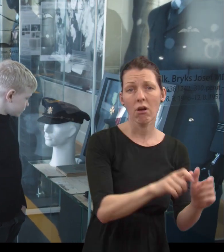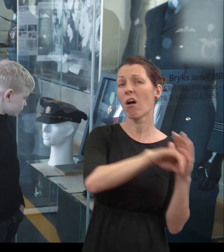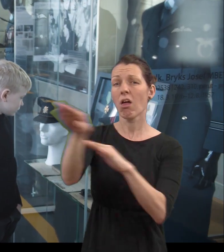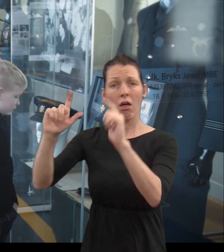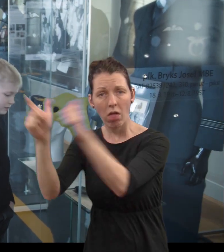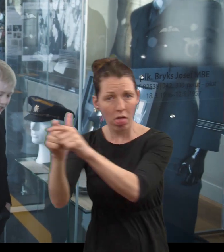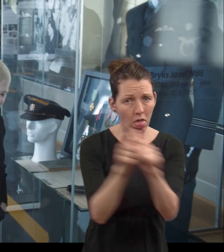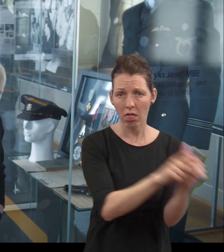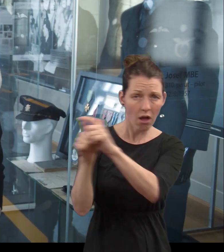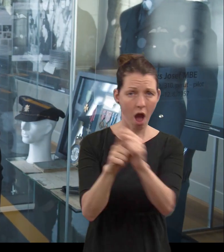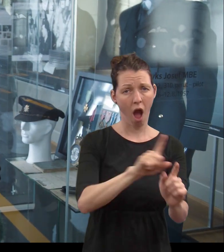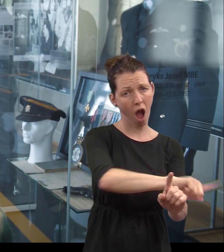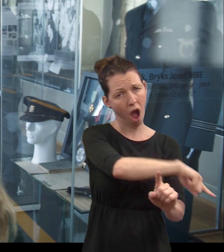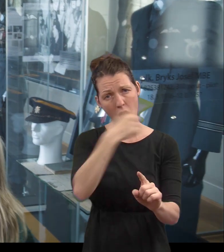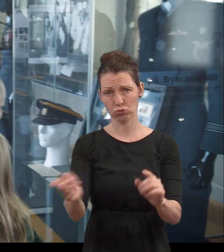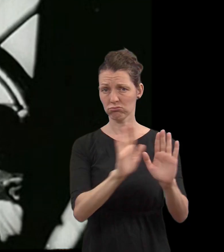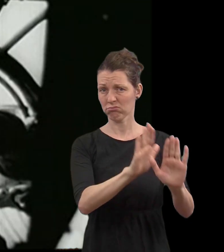vězněn. Jo.